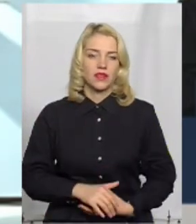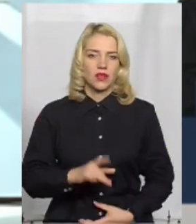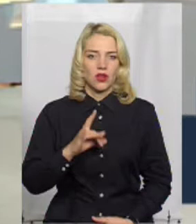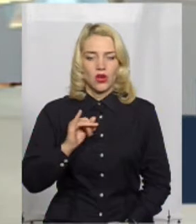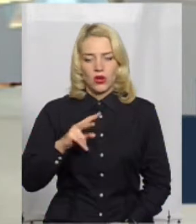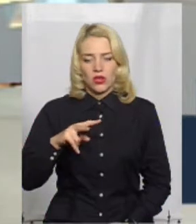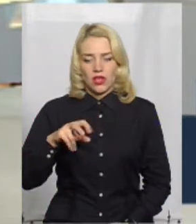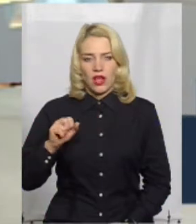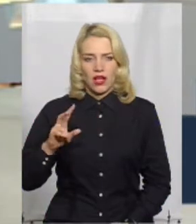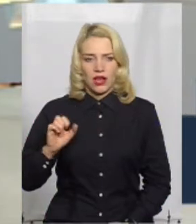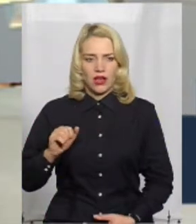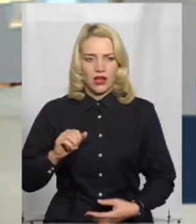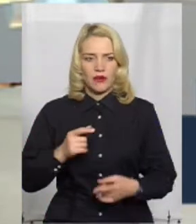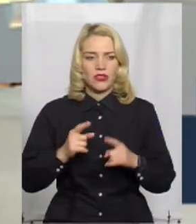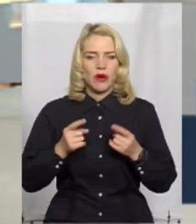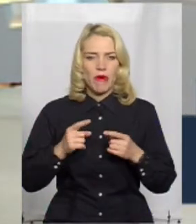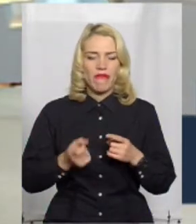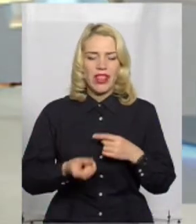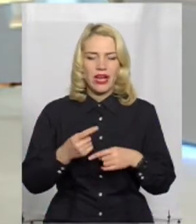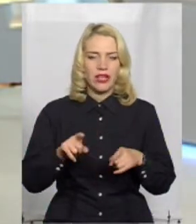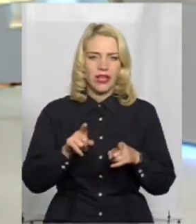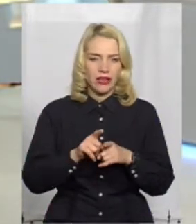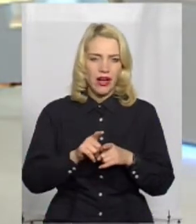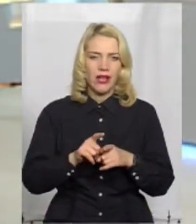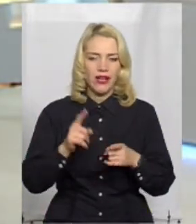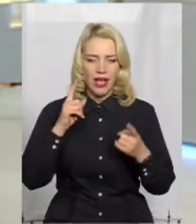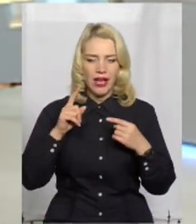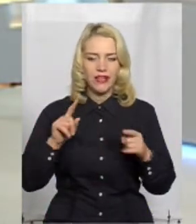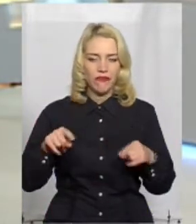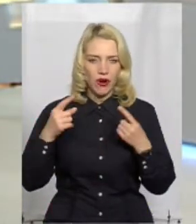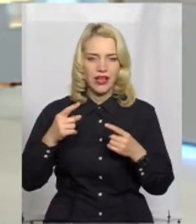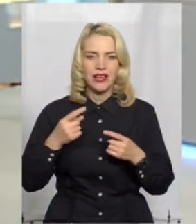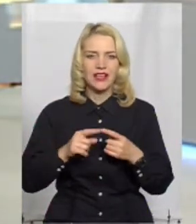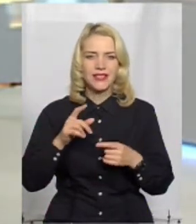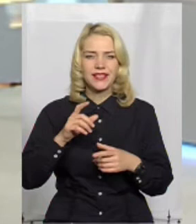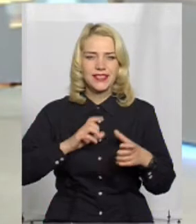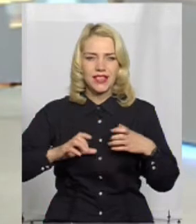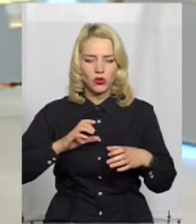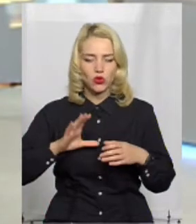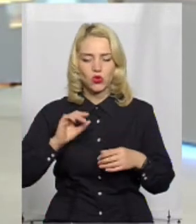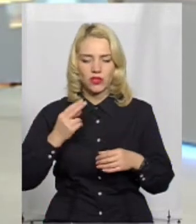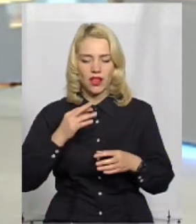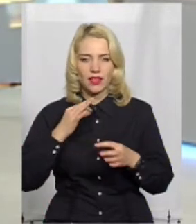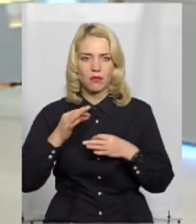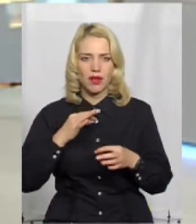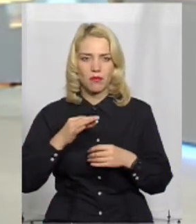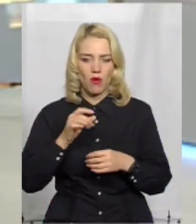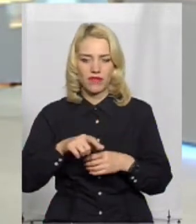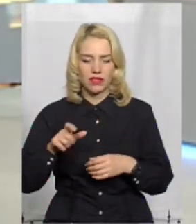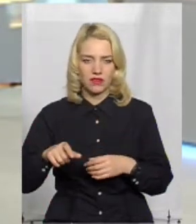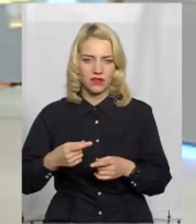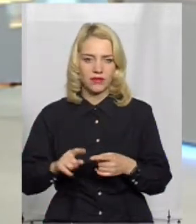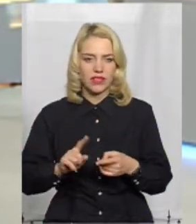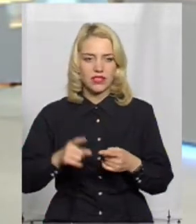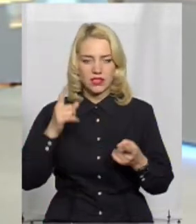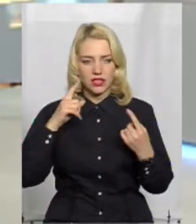Роксолано, перше запитання до вас. Чому виникла ідея створення інституту соціальних перемовників? Ви знаєте, ця ідея